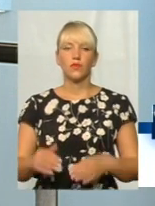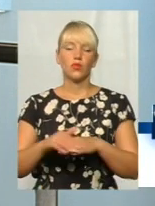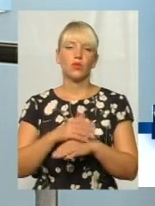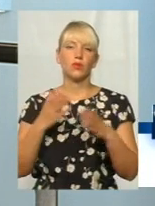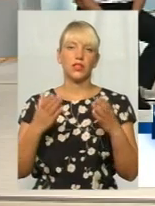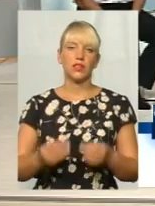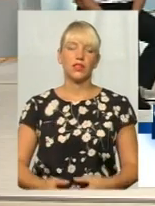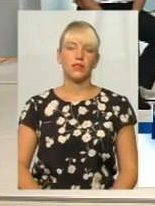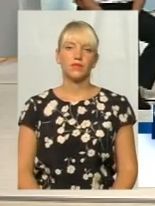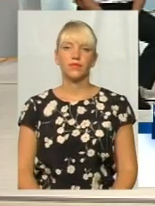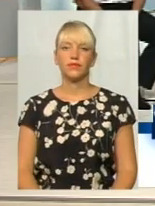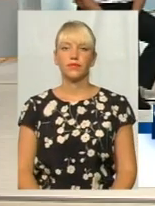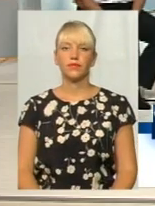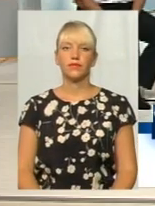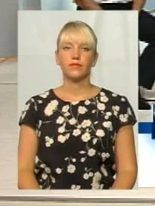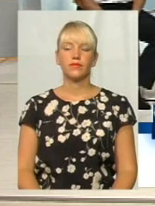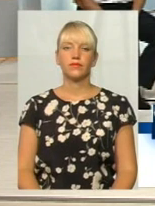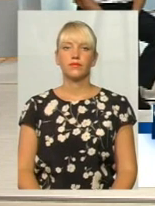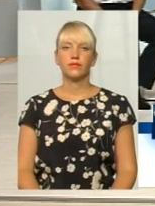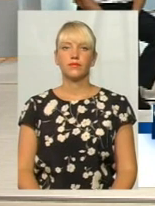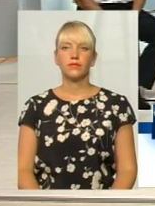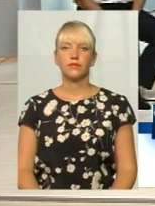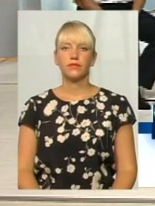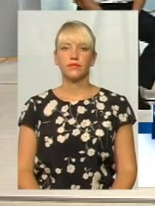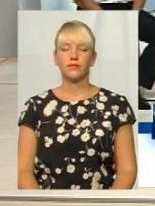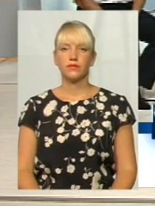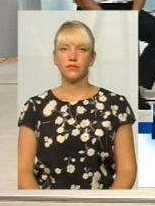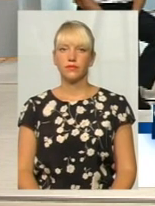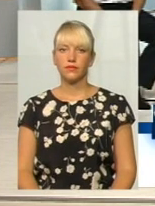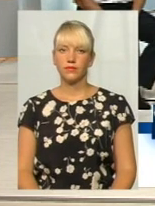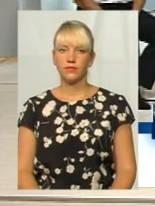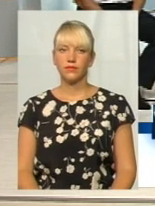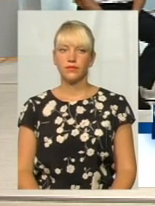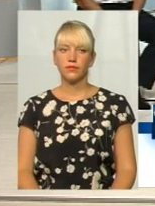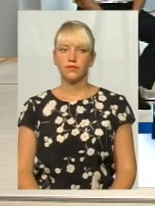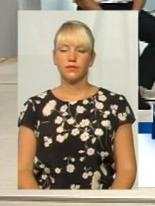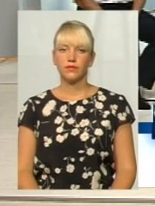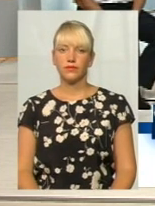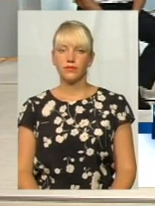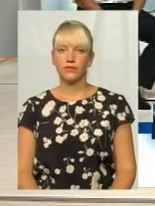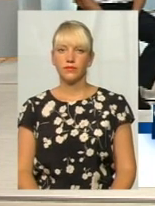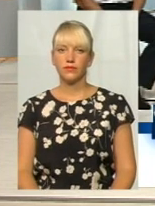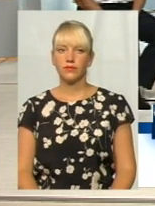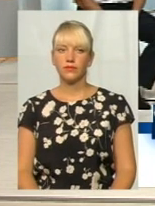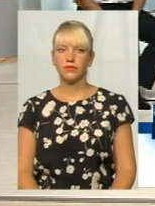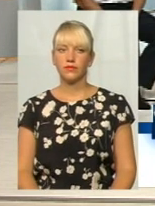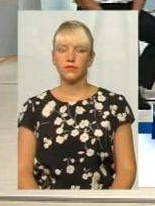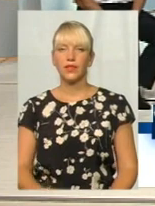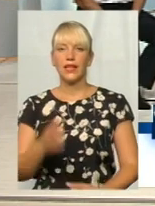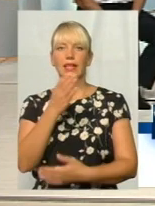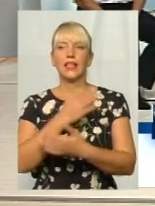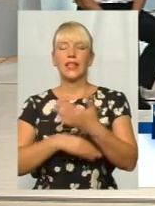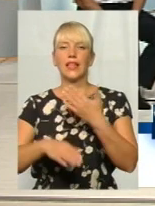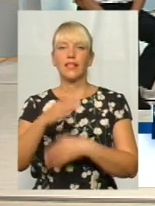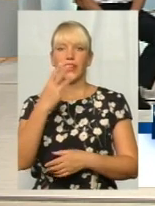Доброго здоров'я. А інвалідам 3 групи? Будь повищена за пенсію? Ще раз. Інвалідам 3 групи. Інвалідам 3